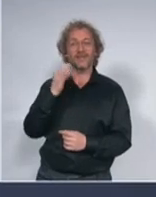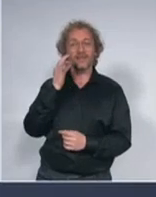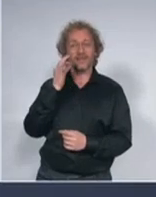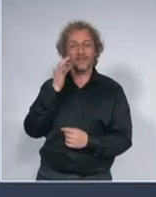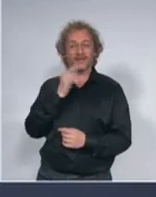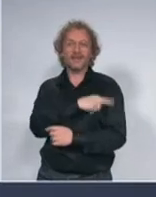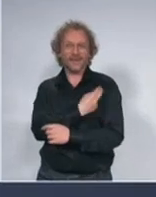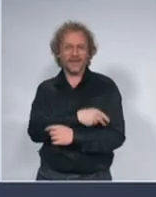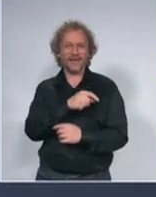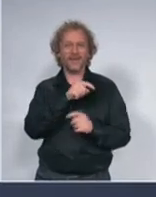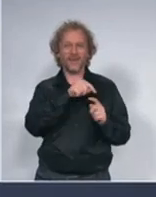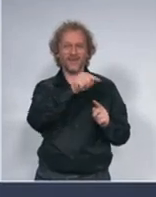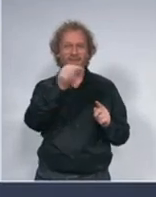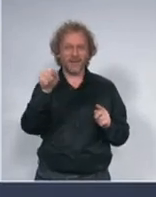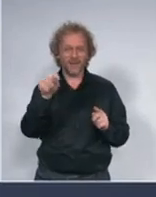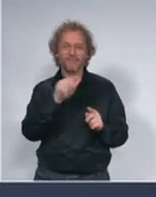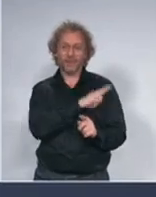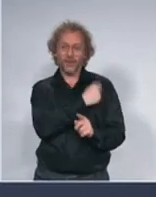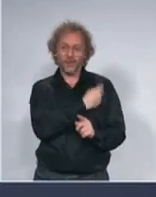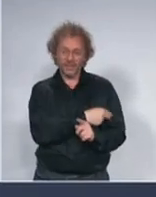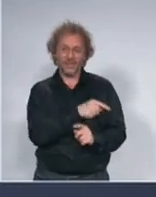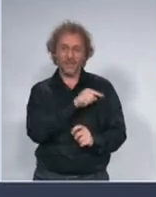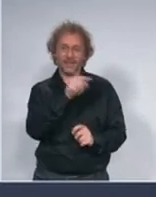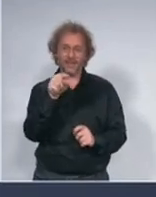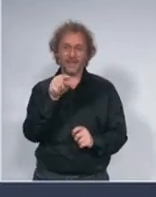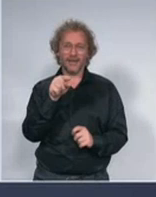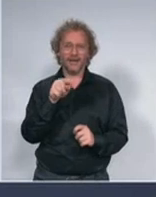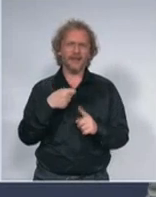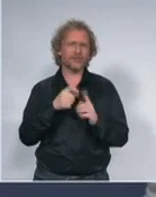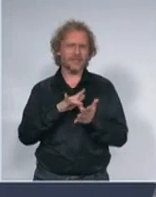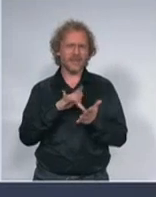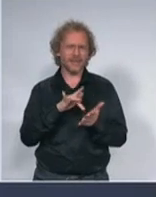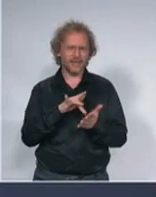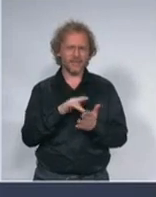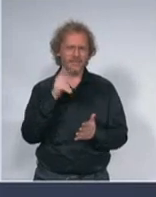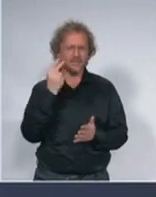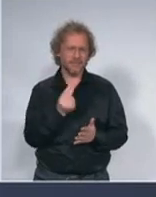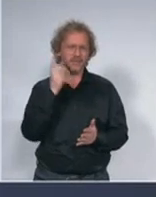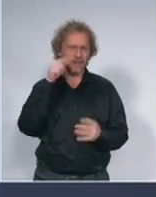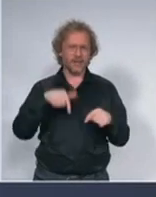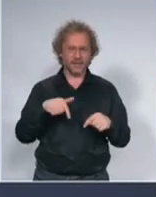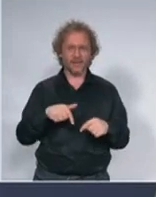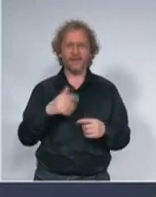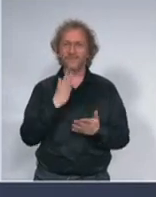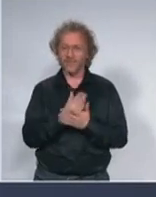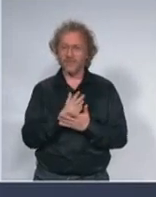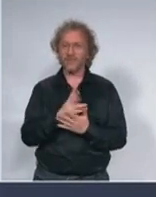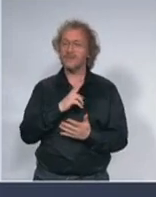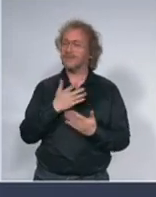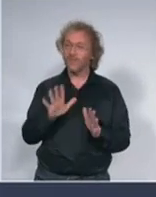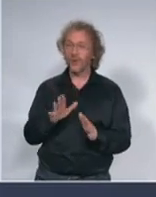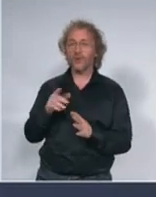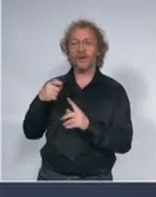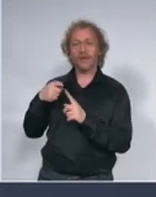infektivne i tropske boleste kliničkog centra Srbije mi smo već krenuli da praznimo KBC Dragiša